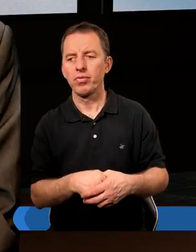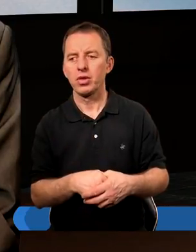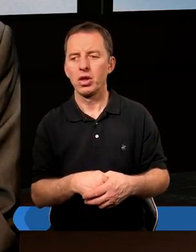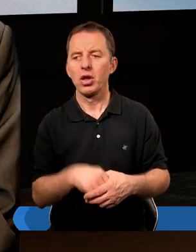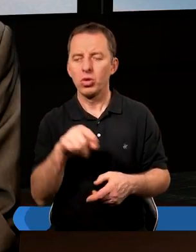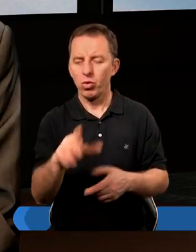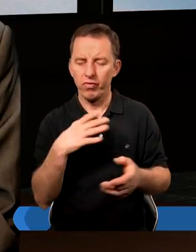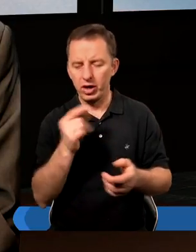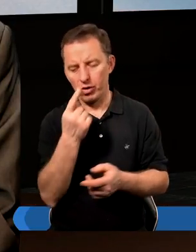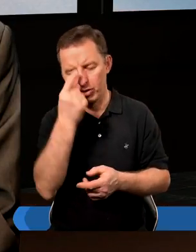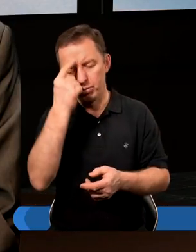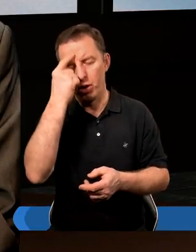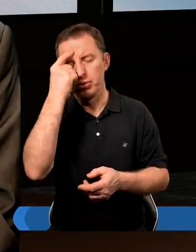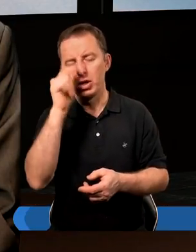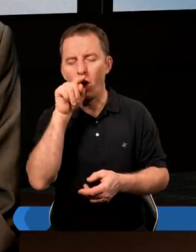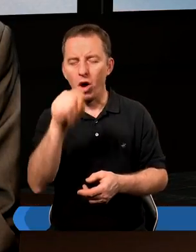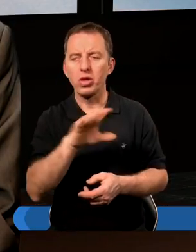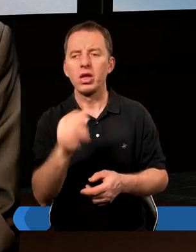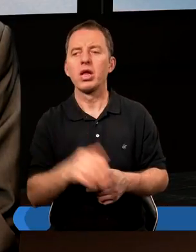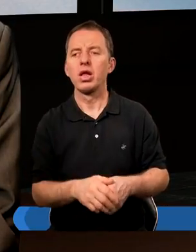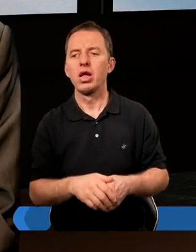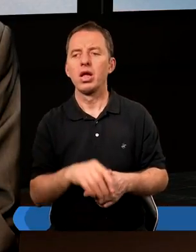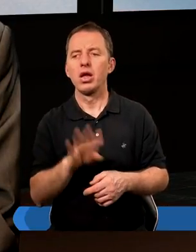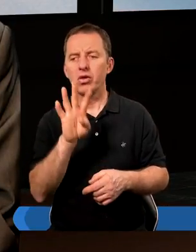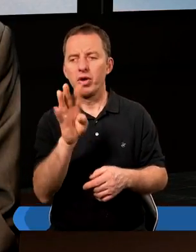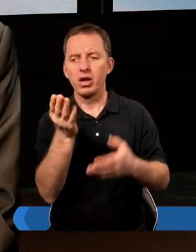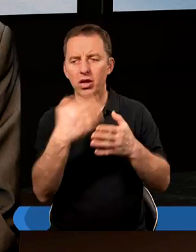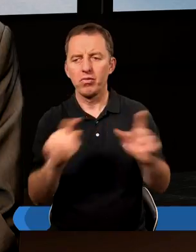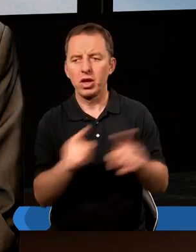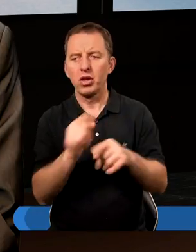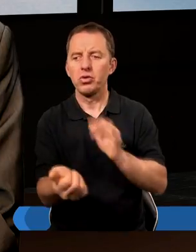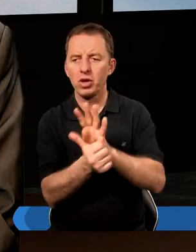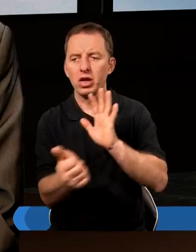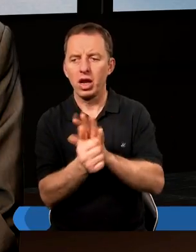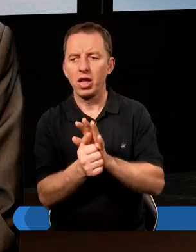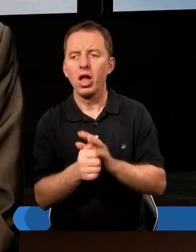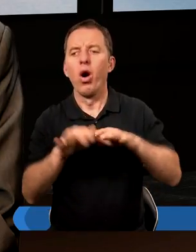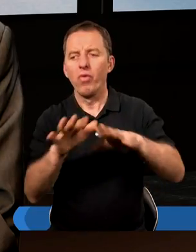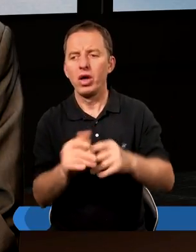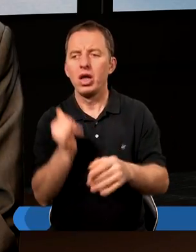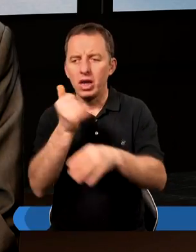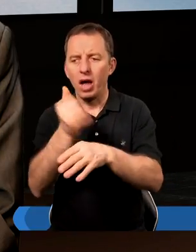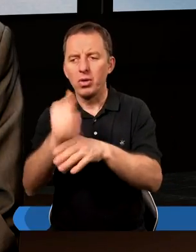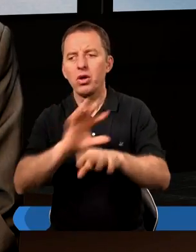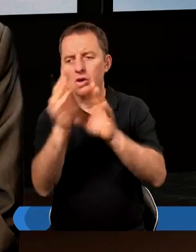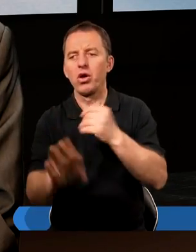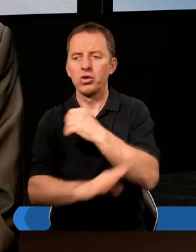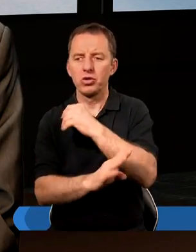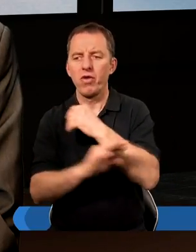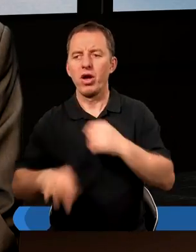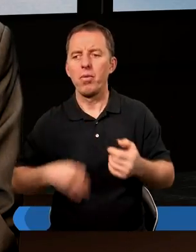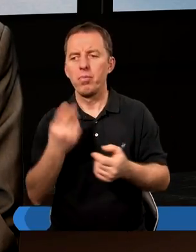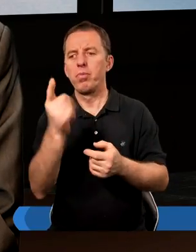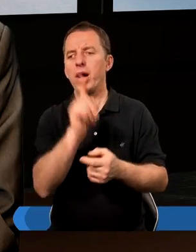I tutaj warto wspomnieć o tym, że w psalmie 104 jest napisane w 16 wierszu obficie napojone są drzewa